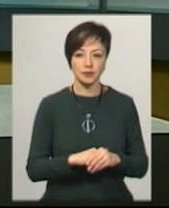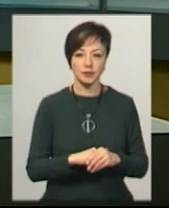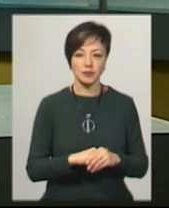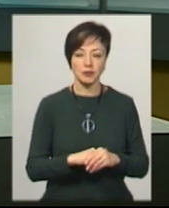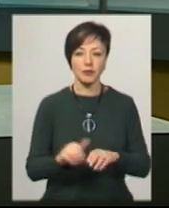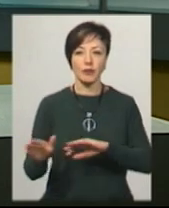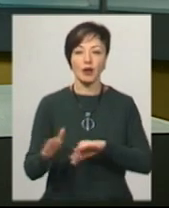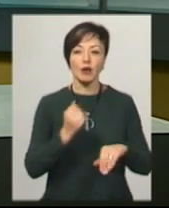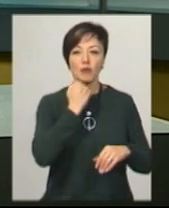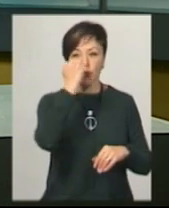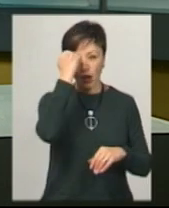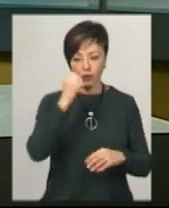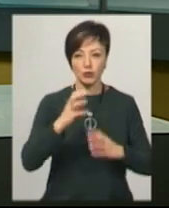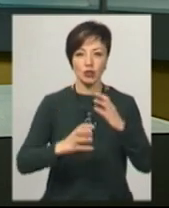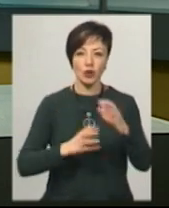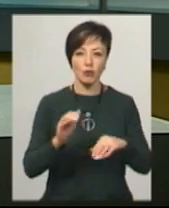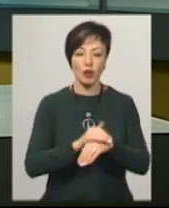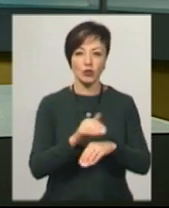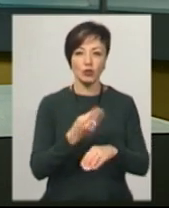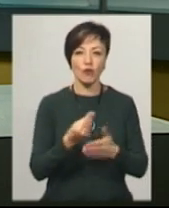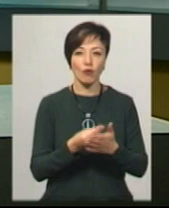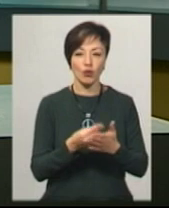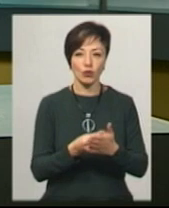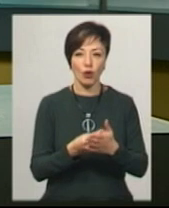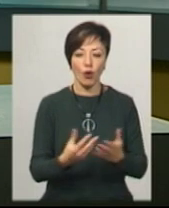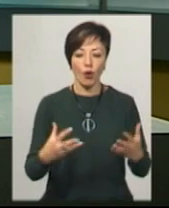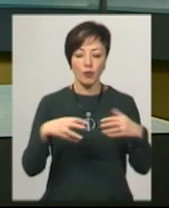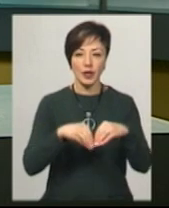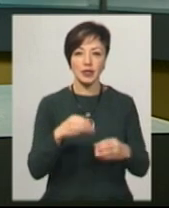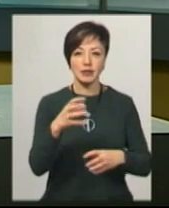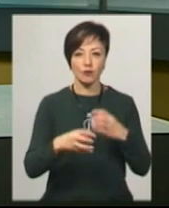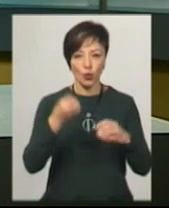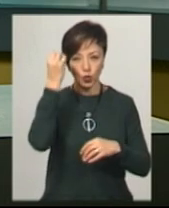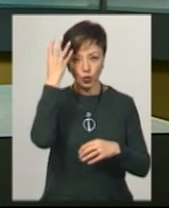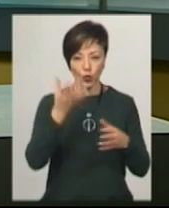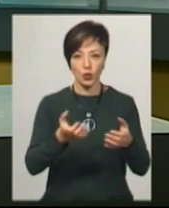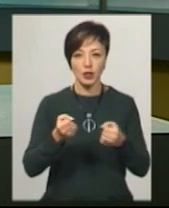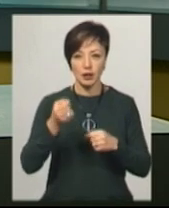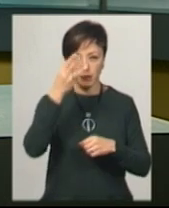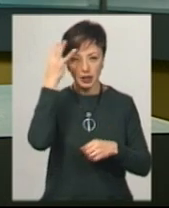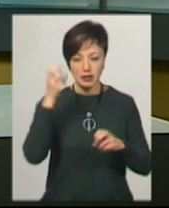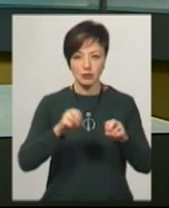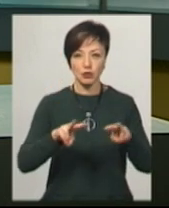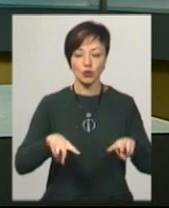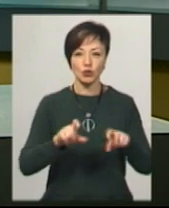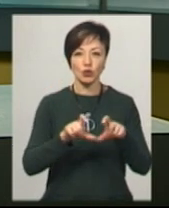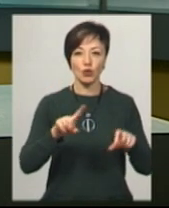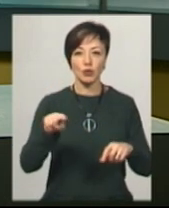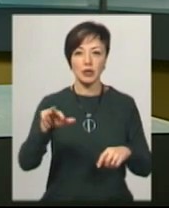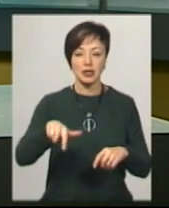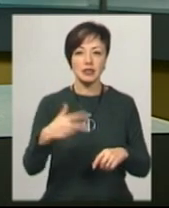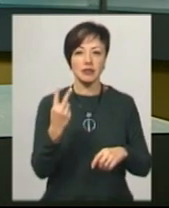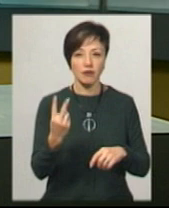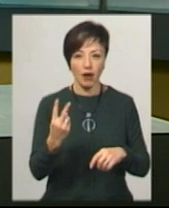Подяку від Міжнародного благодійного фонду «Об'єднання світових культур» отримала Хмельницька спеціалізована школа номер